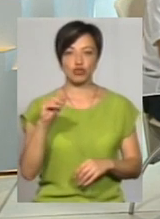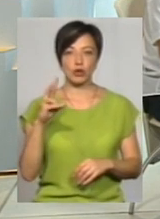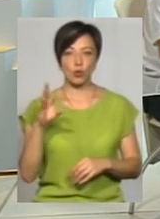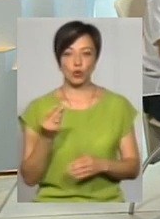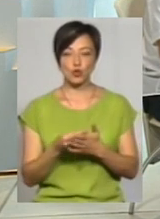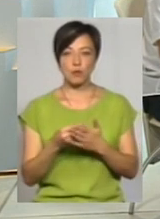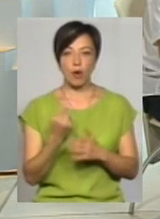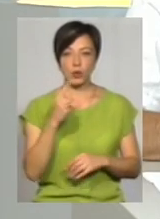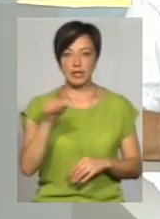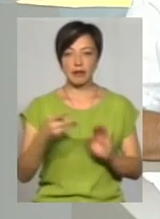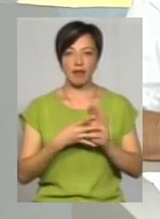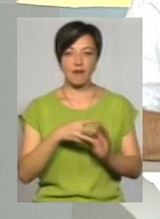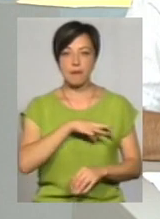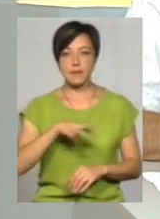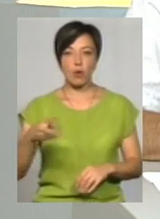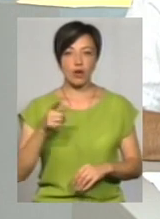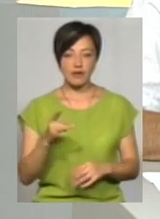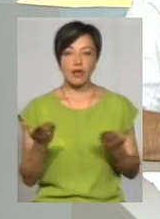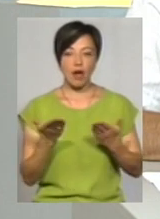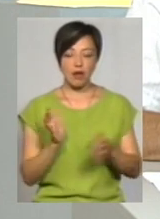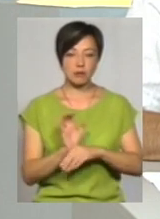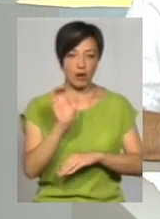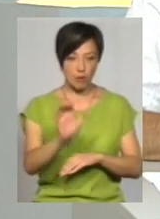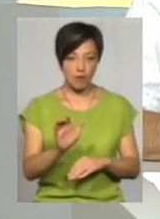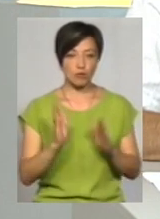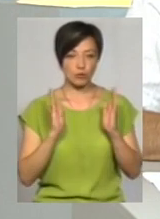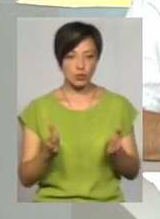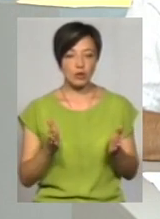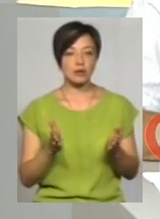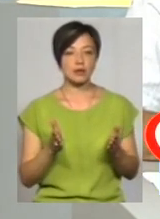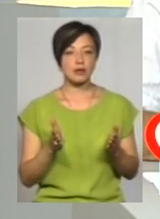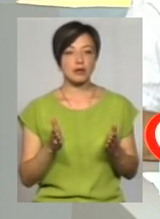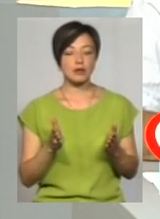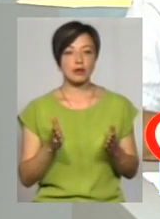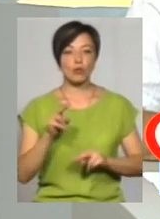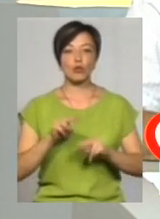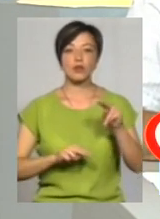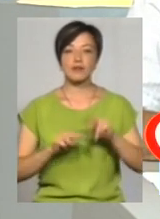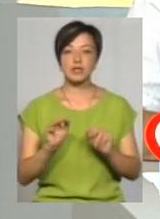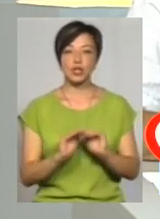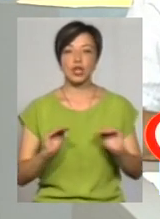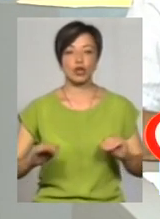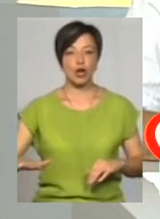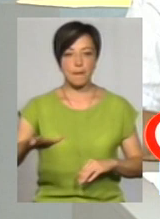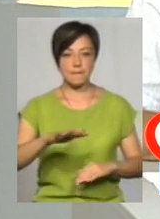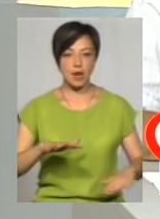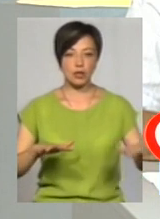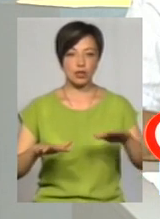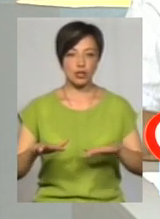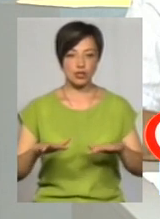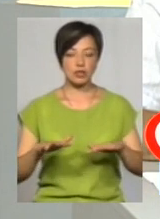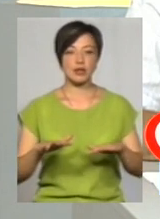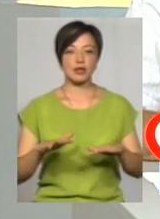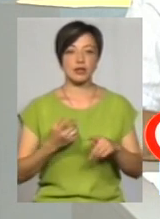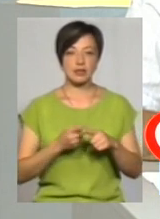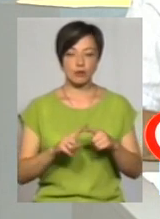сума 1,9 млн грн, яка цілеспромовно піде до будівництва дитячих майданчиків, це три доми дитячих